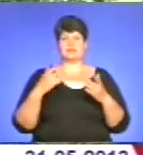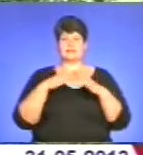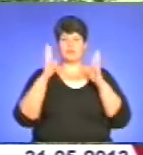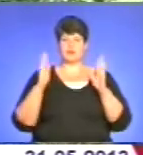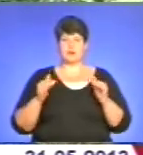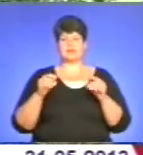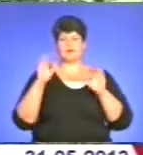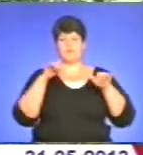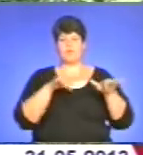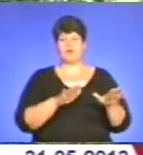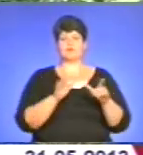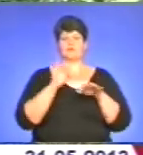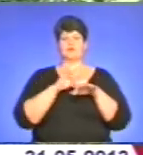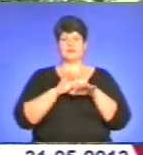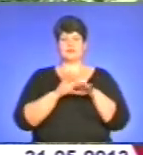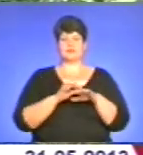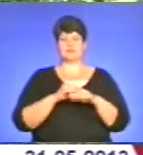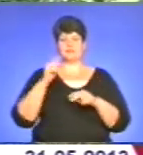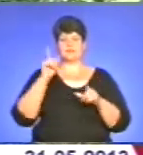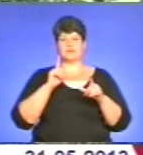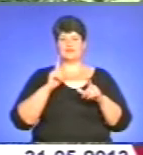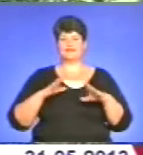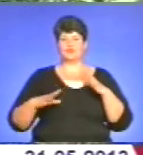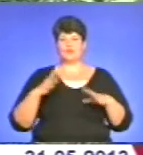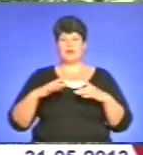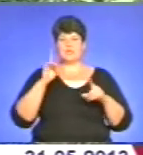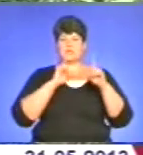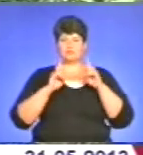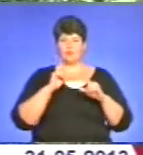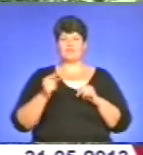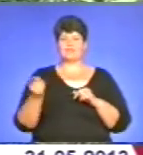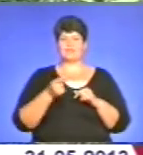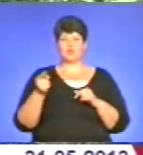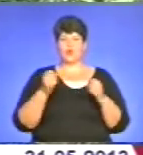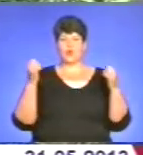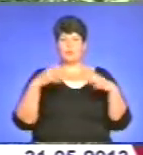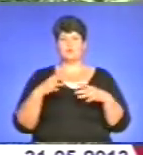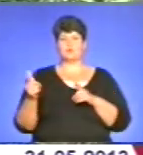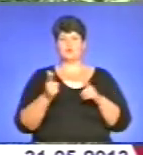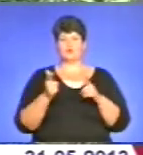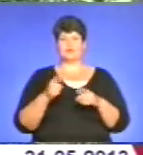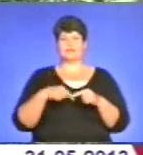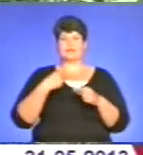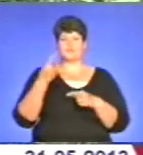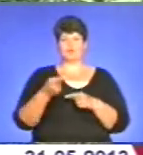на морі і проведення навчально-тренувальних зборів в Тернополі для підготовки до наступного сезону.